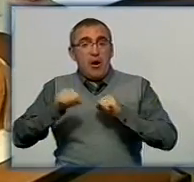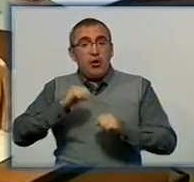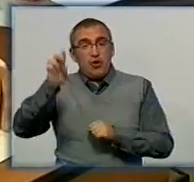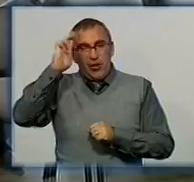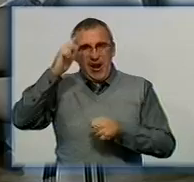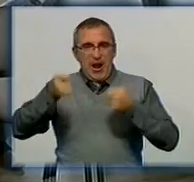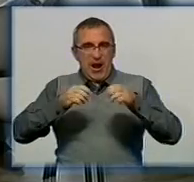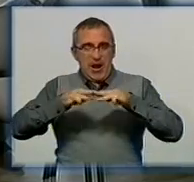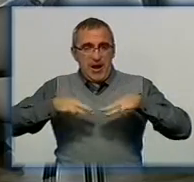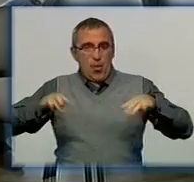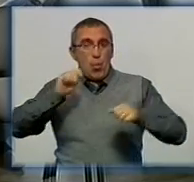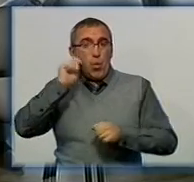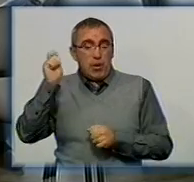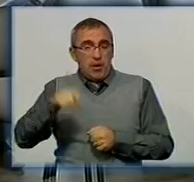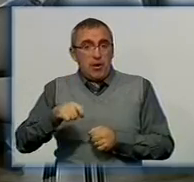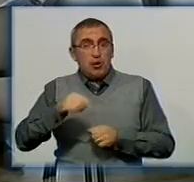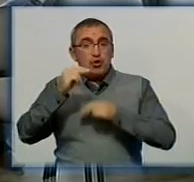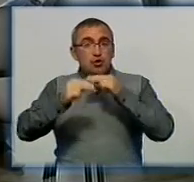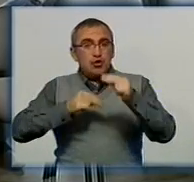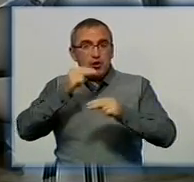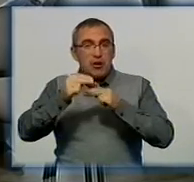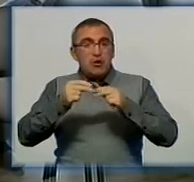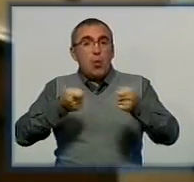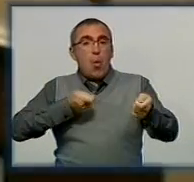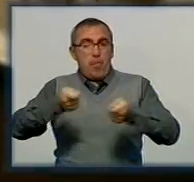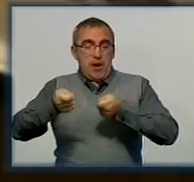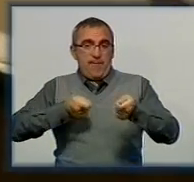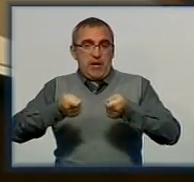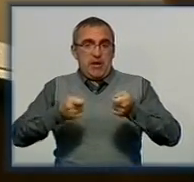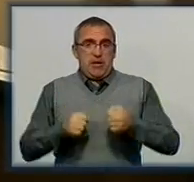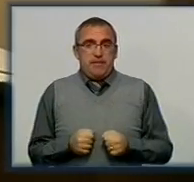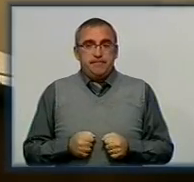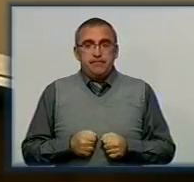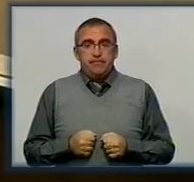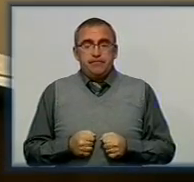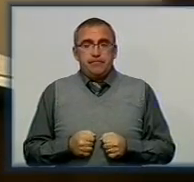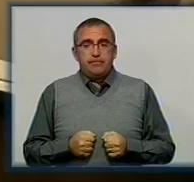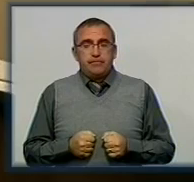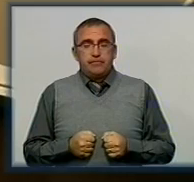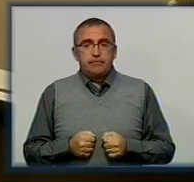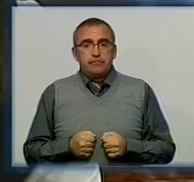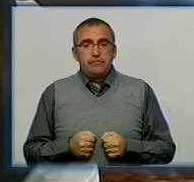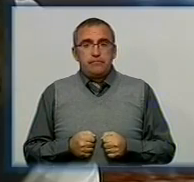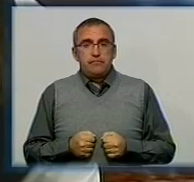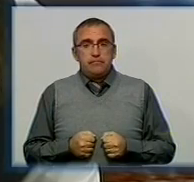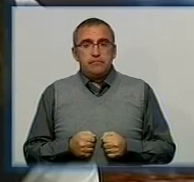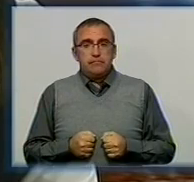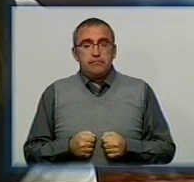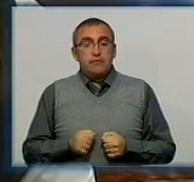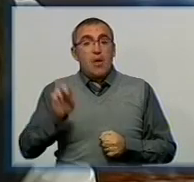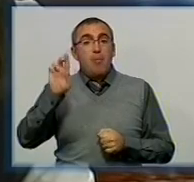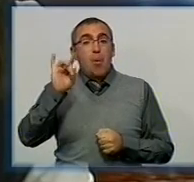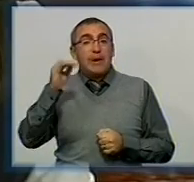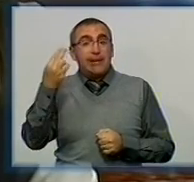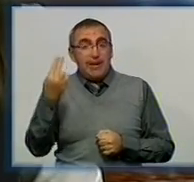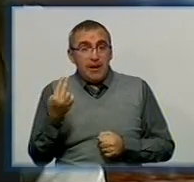лісових ресурсів України через очільницю профільного управління. Яна Семенюк, Олександр Катаруша, День за днем. Бобринець